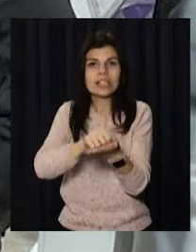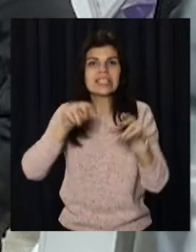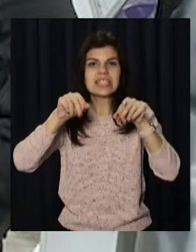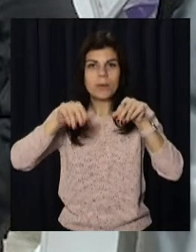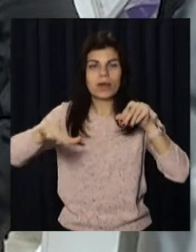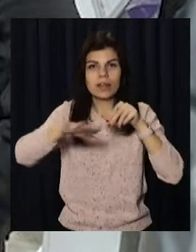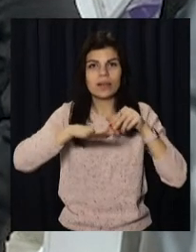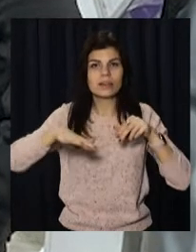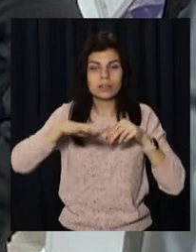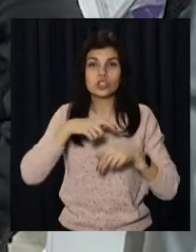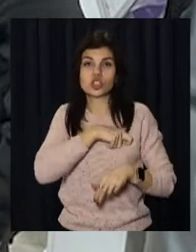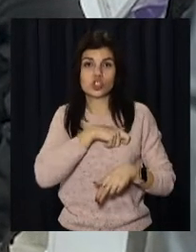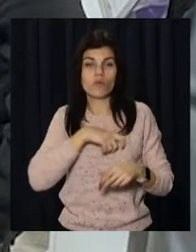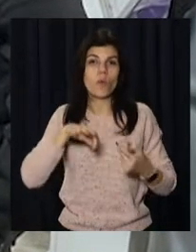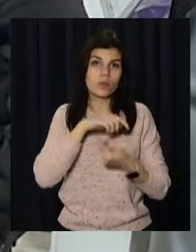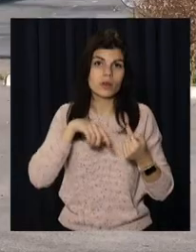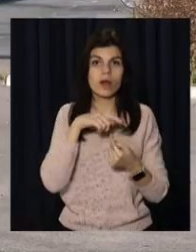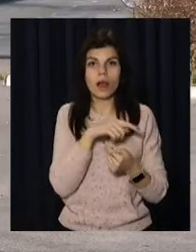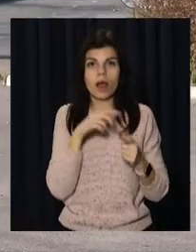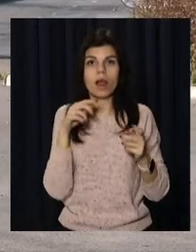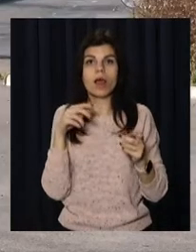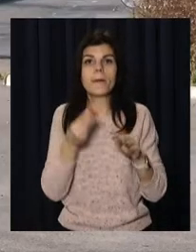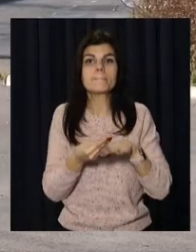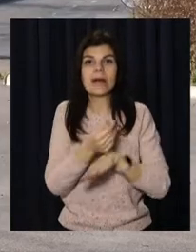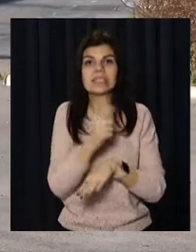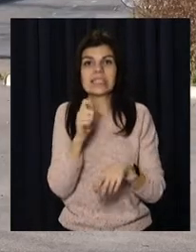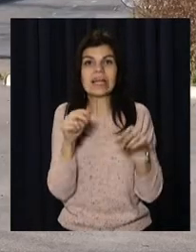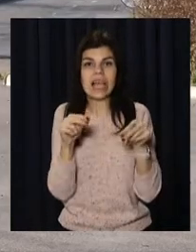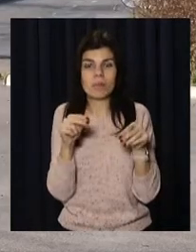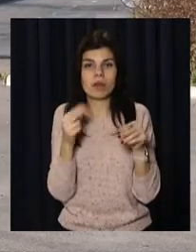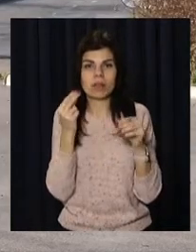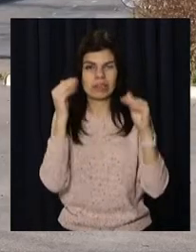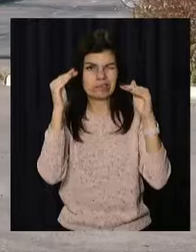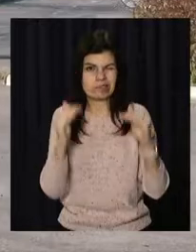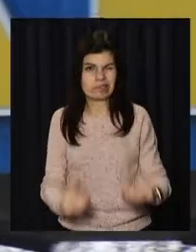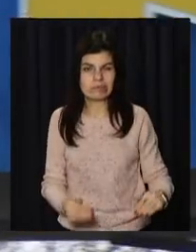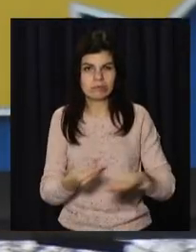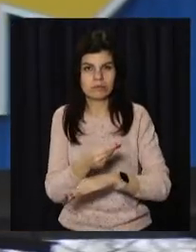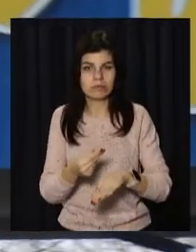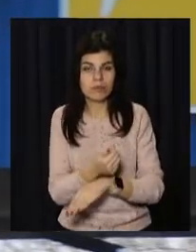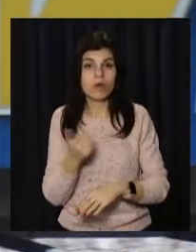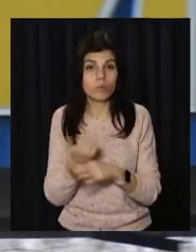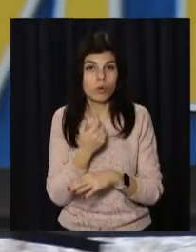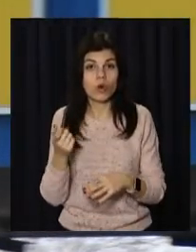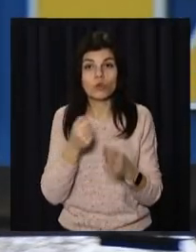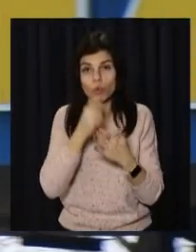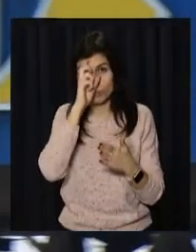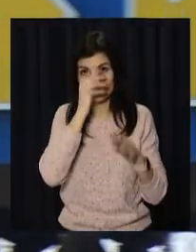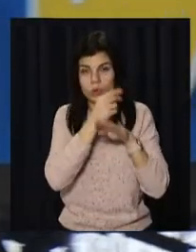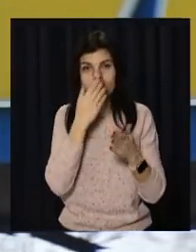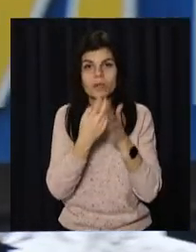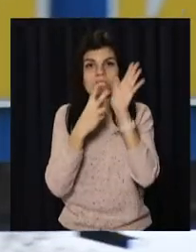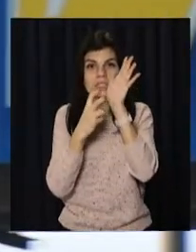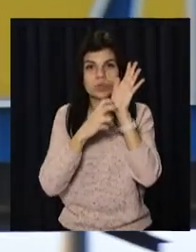Чиновники в інтересах бізнесу суттєво занизили плату за землю. Як наслідок, підприємство не сплатило до бюджету майже